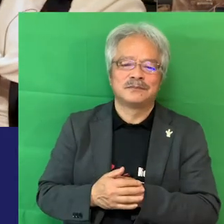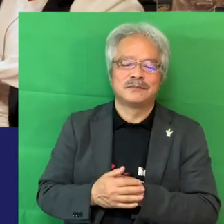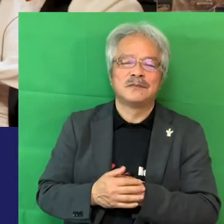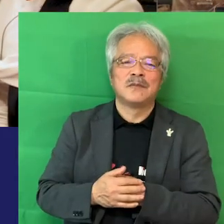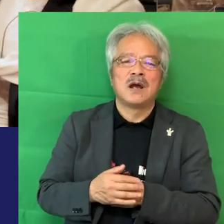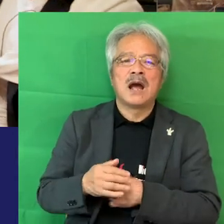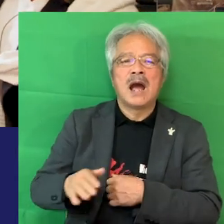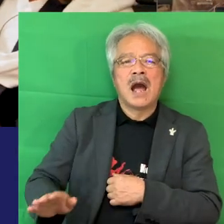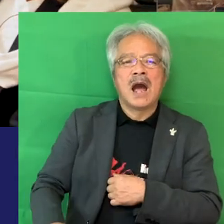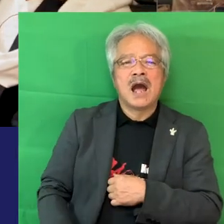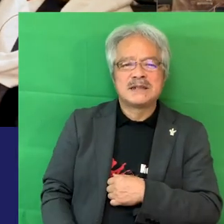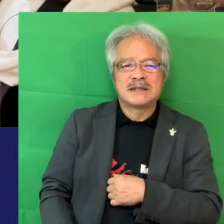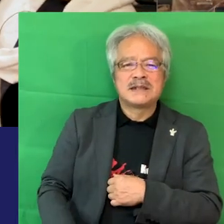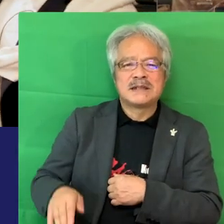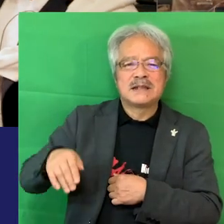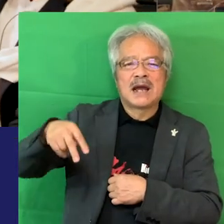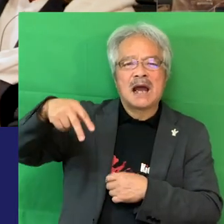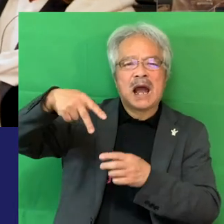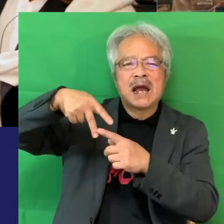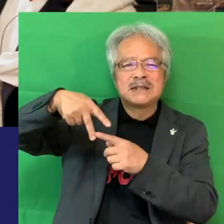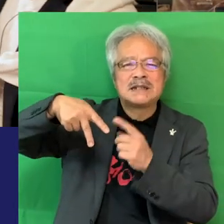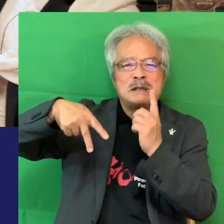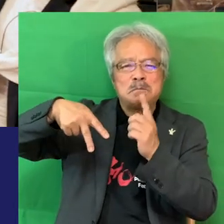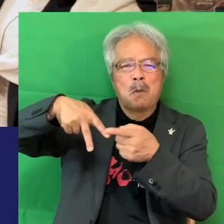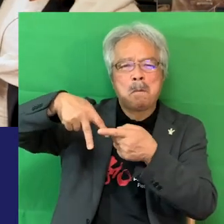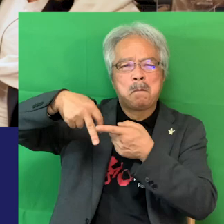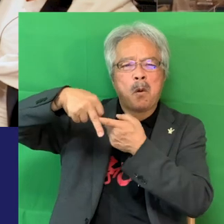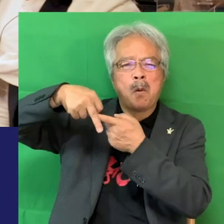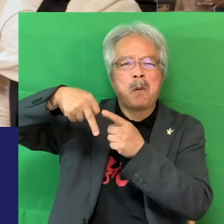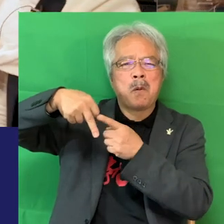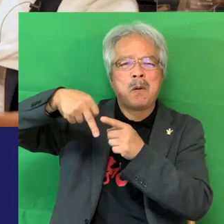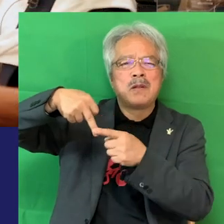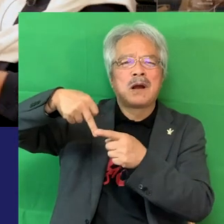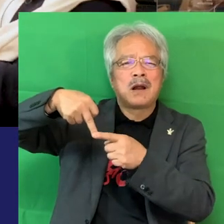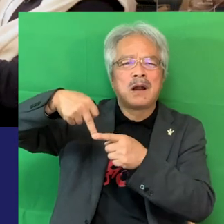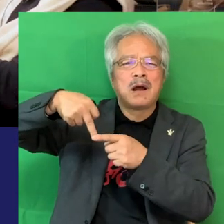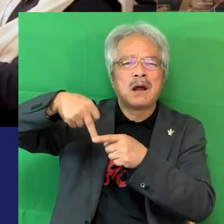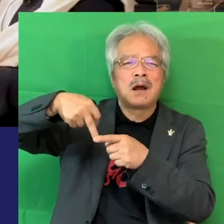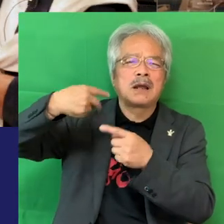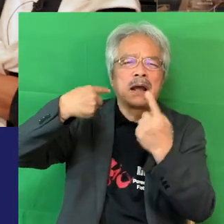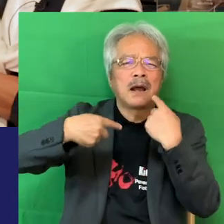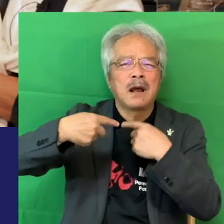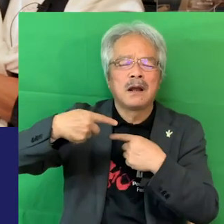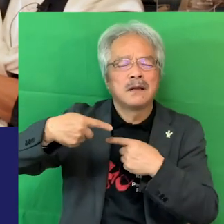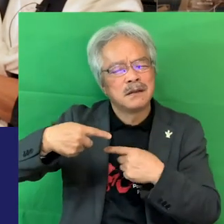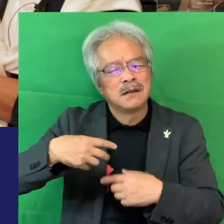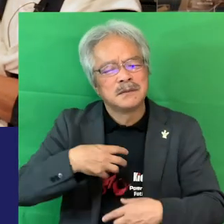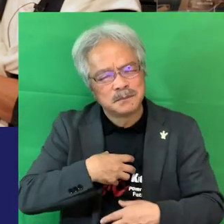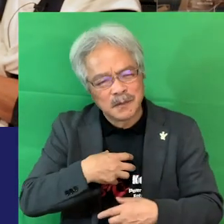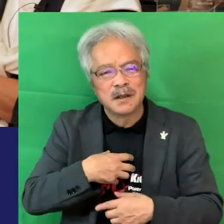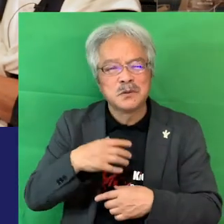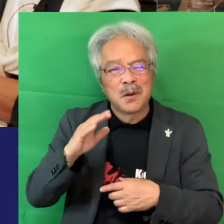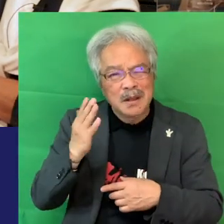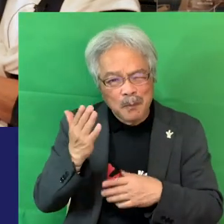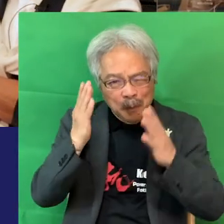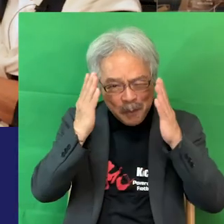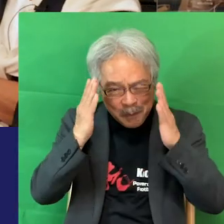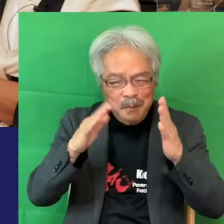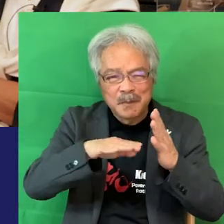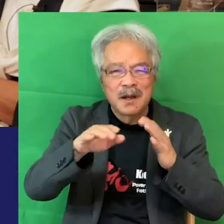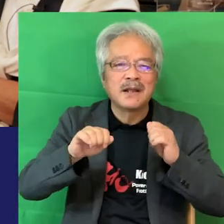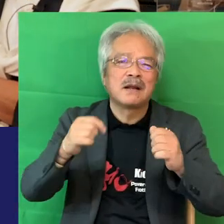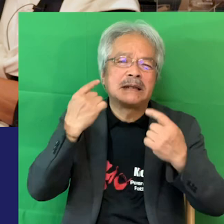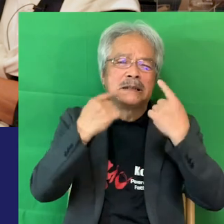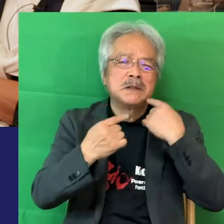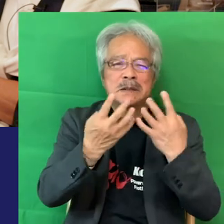足1本じゃないですかねカンパンになるわけそれの膝が壊れたらもう終りでしょ本当だ捻挫したらそれでもやってるみんな傷だらけで